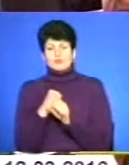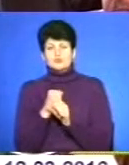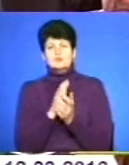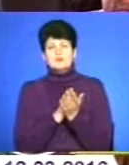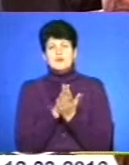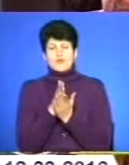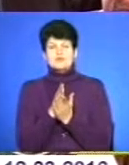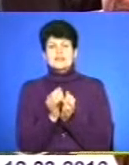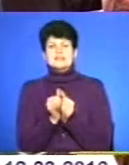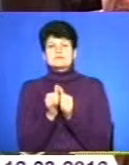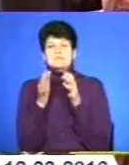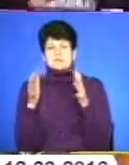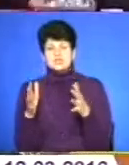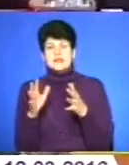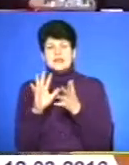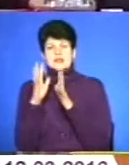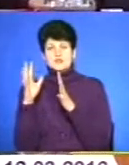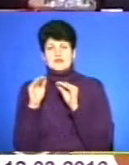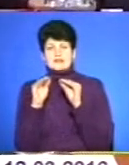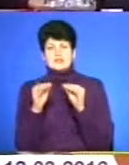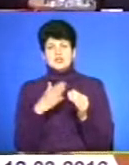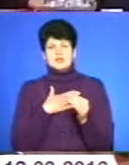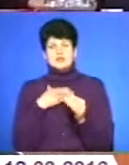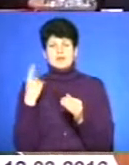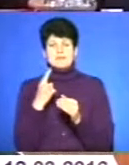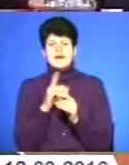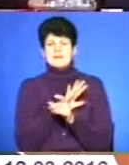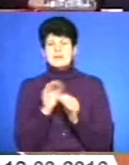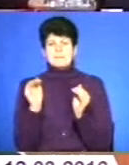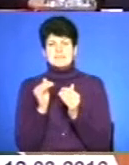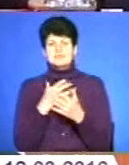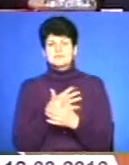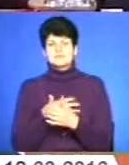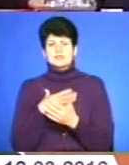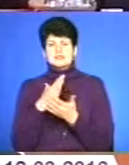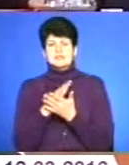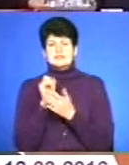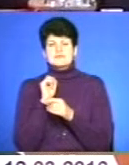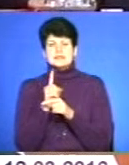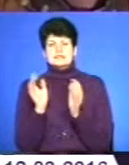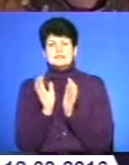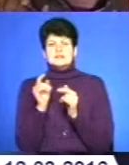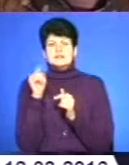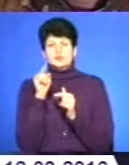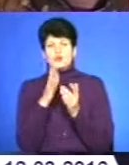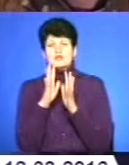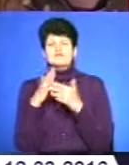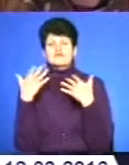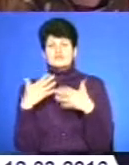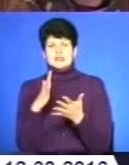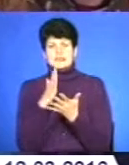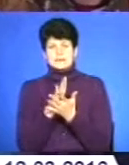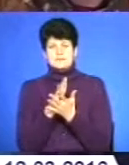спрямовану на збільшення лісових насаджень нашого краю. Але не менш актуальне завдання – збереження того лісового фонду, який вже є.